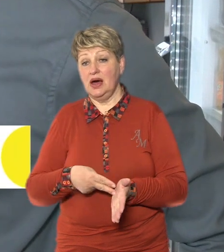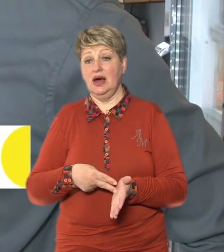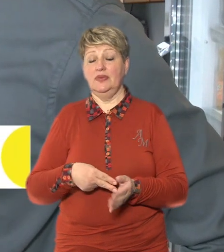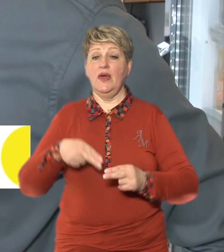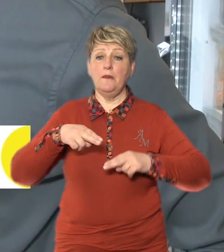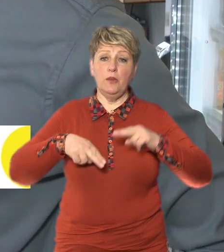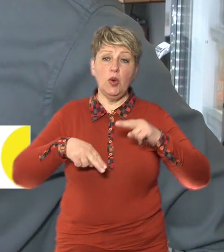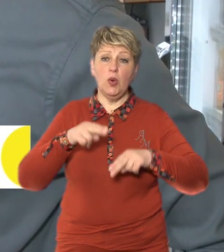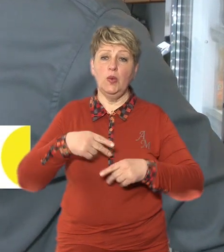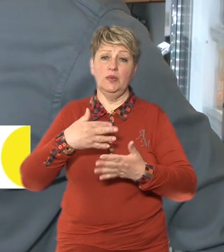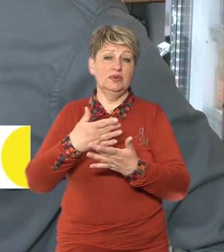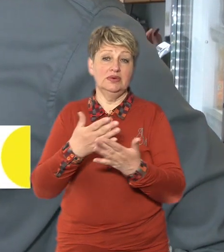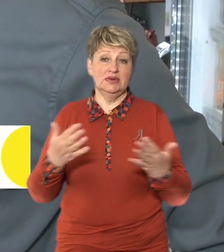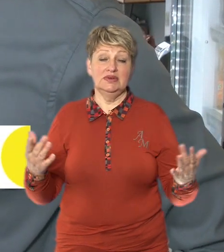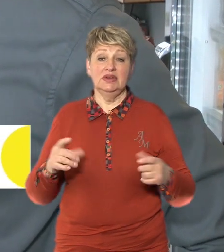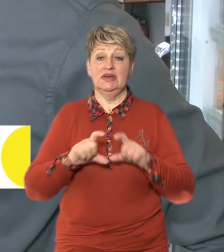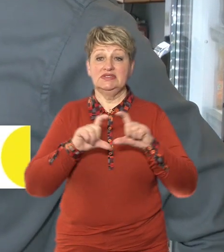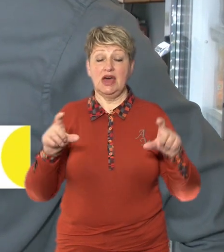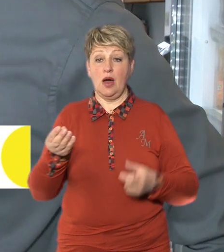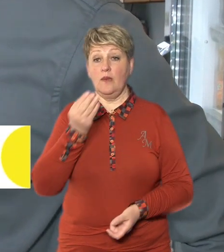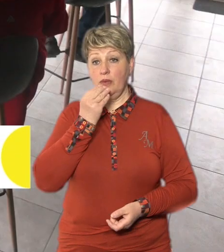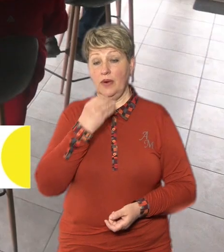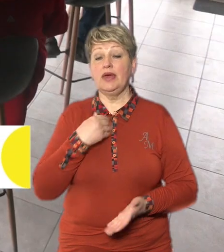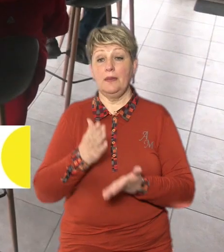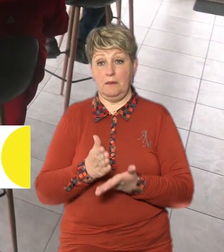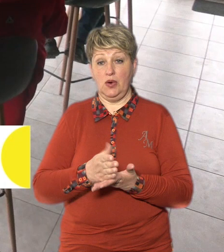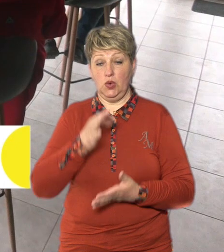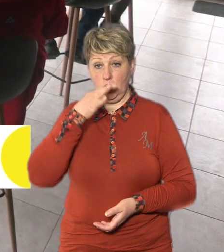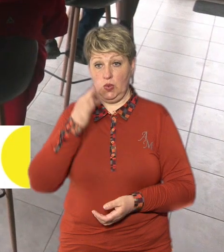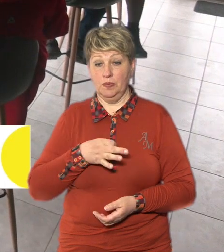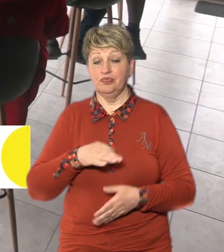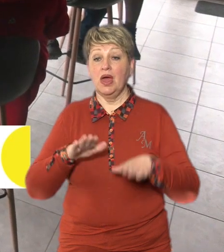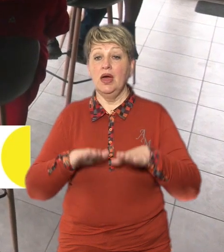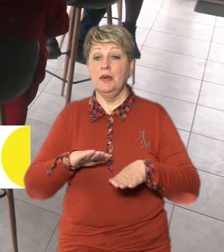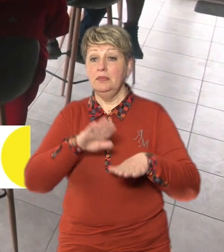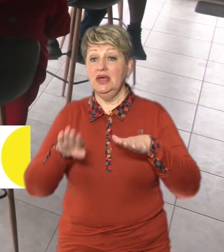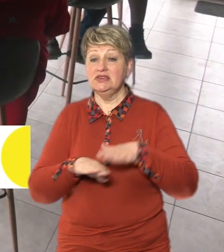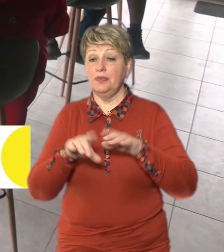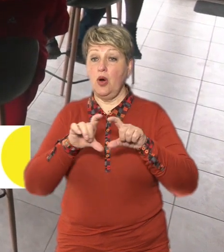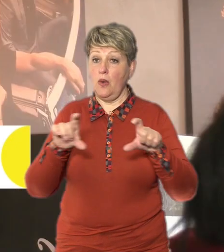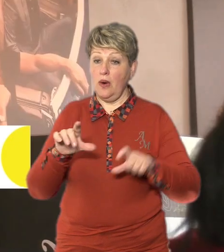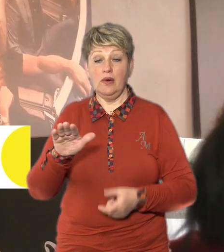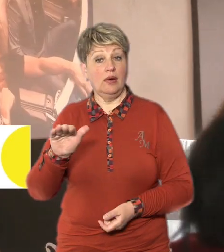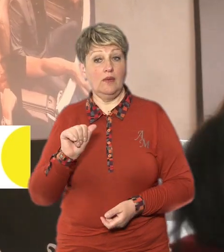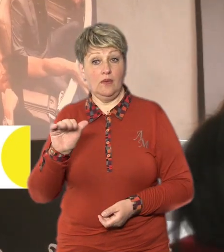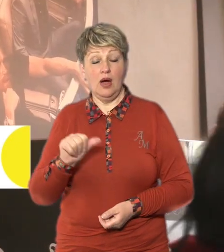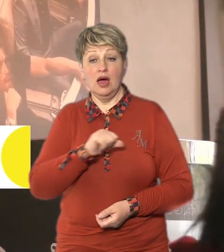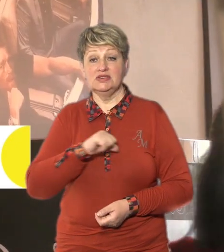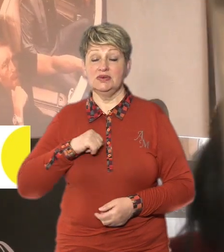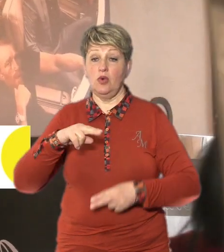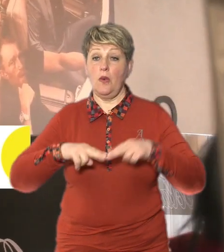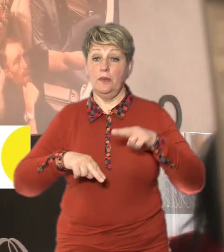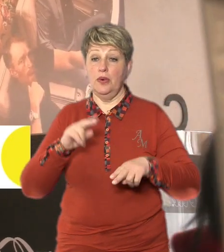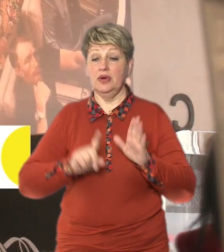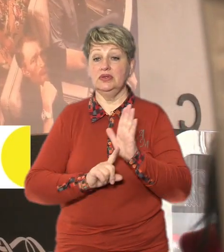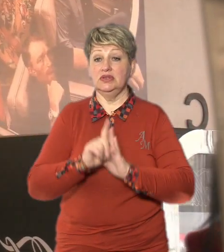будівництво і т.д. закладів харчування я маю досить Місце під заклад орендували, а саме будівництво розпочали рік тому, каже